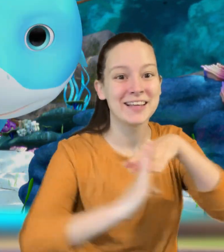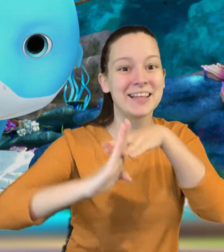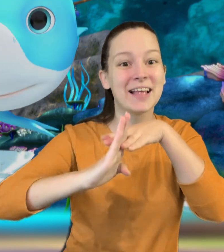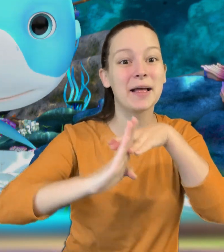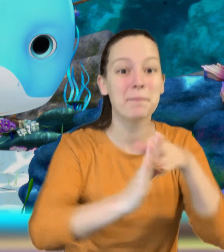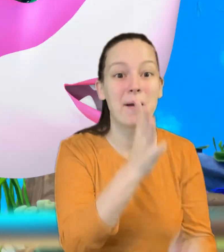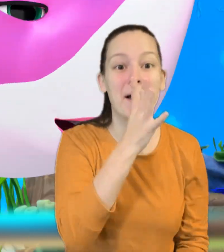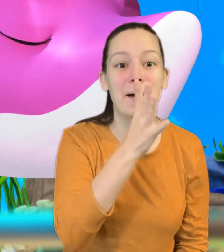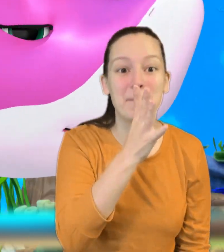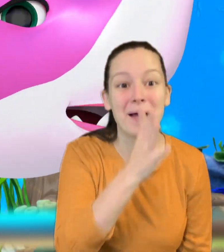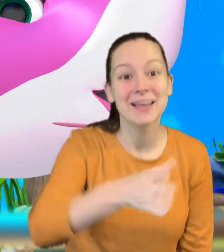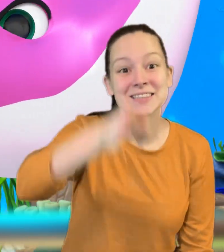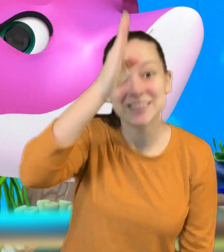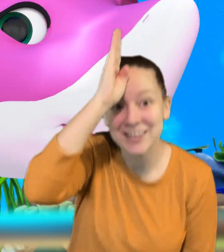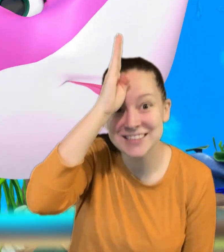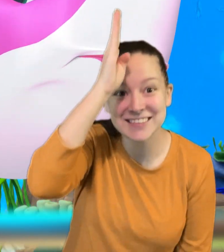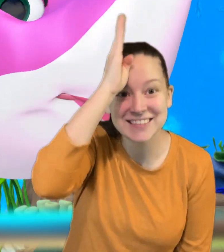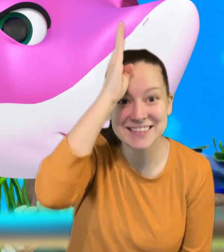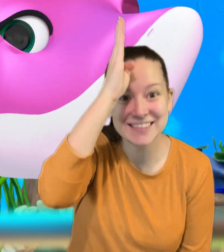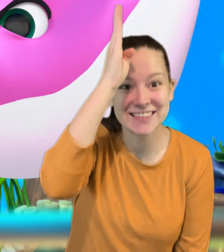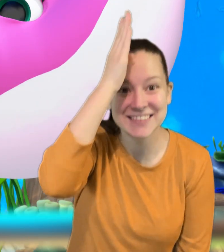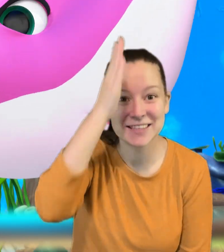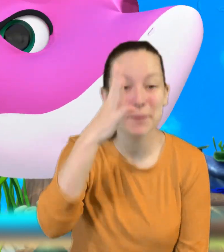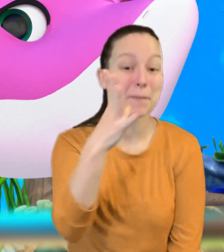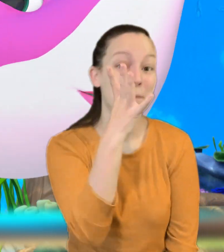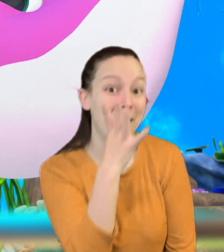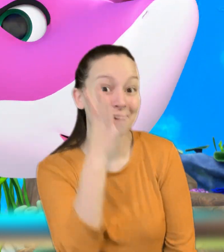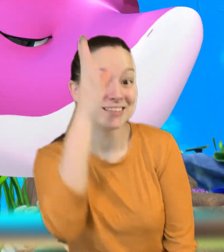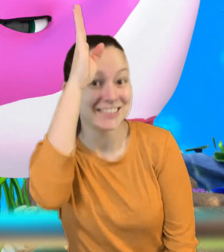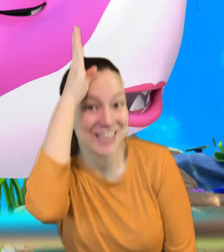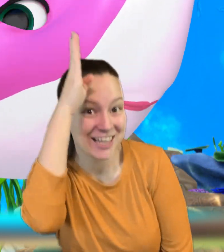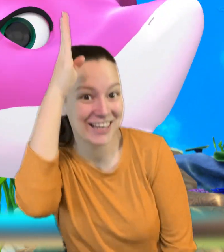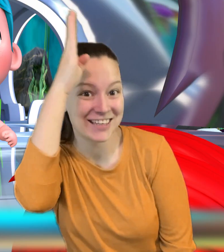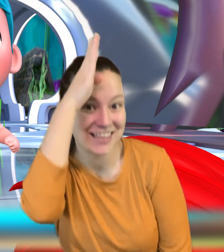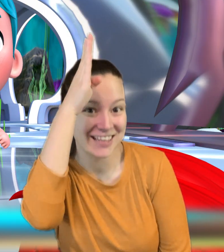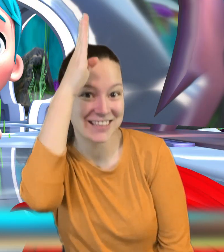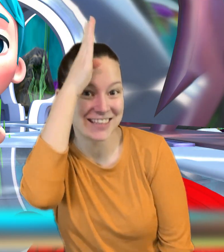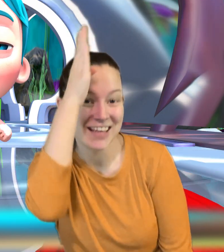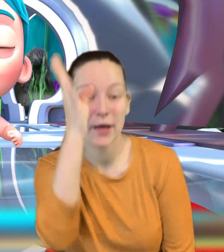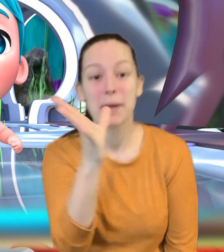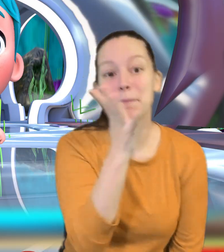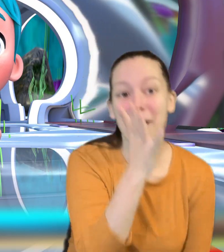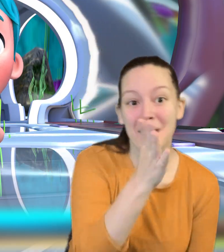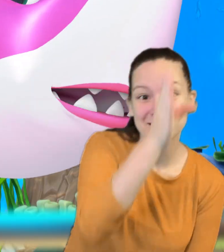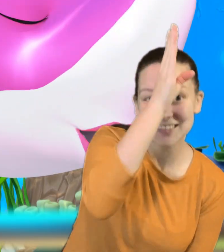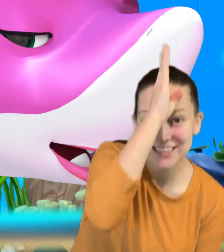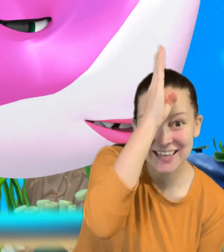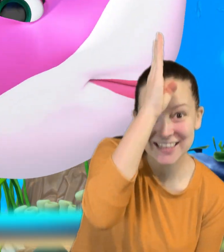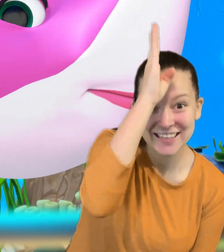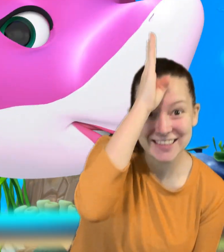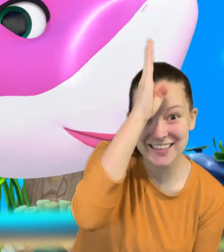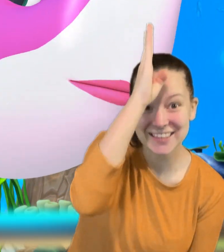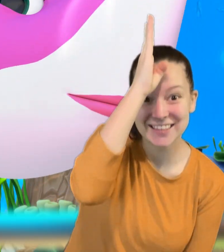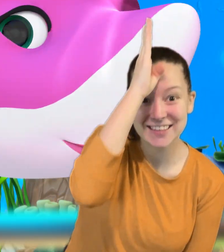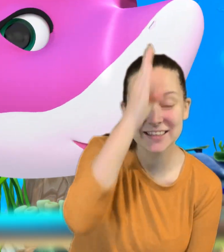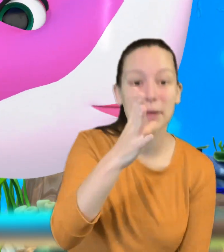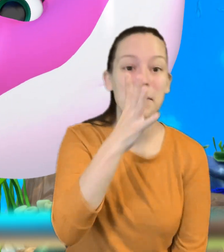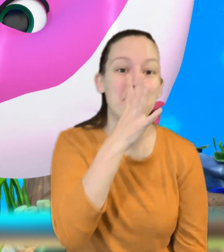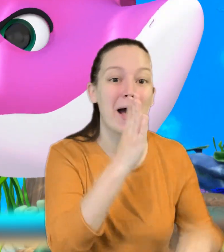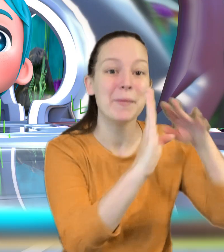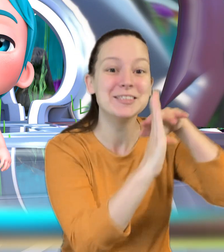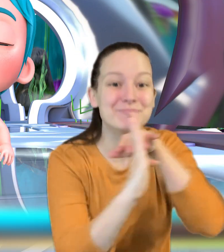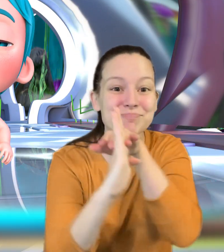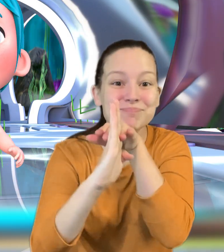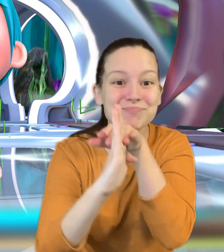Hi, Mama Hi, Mama Hi, Mama